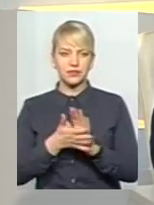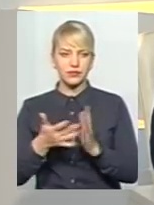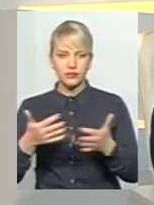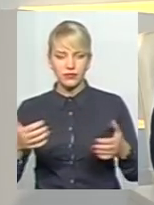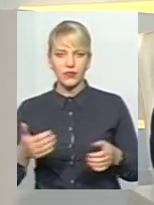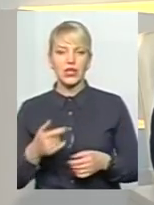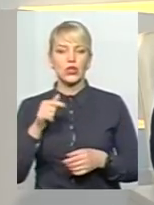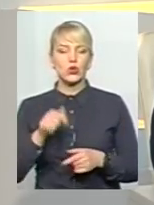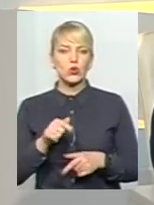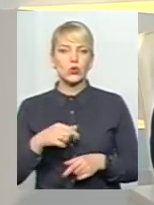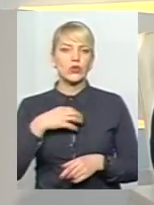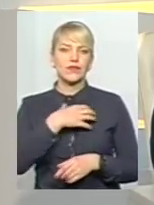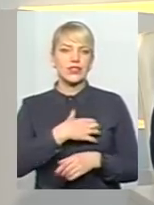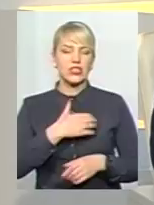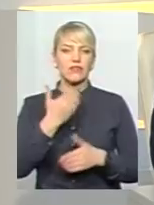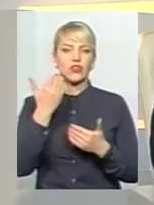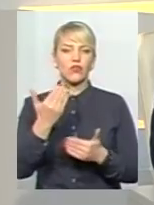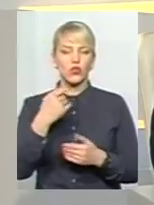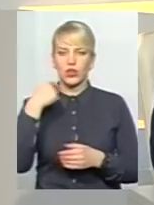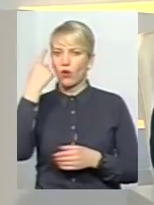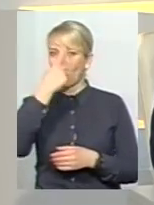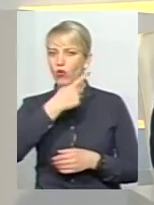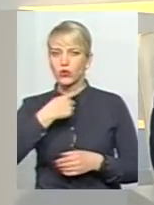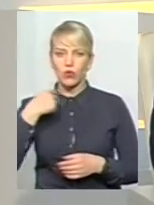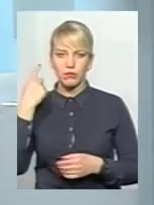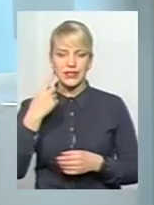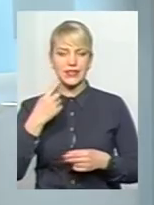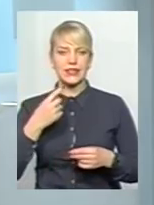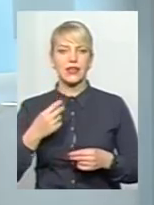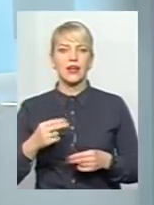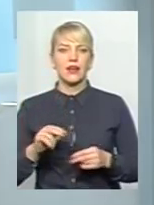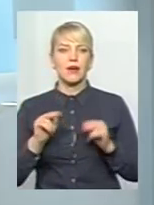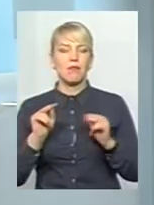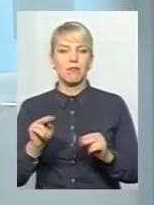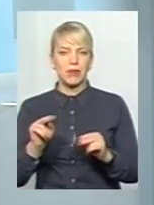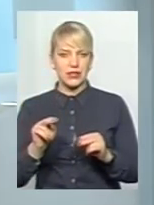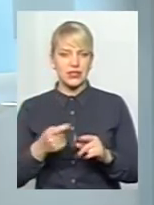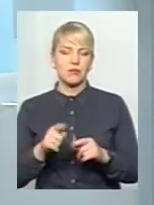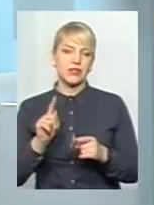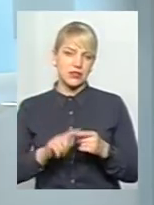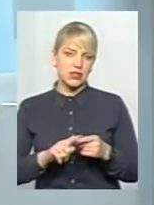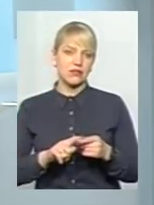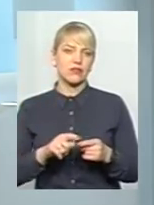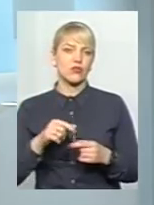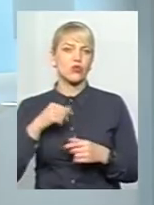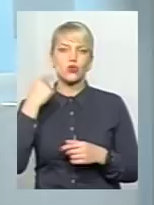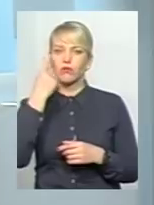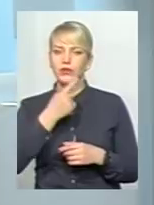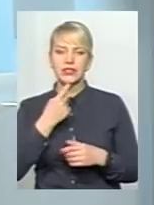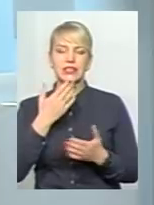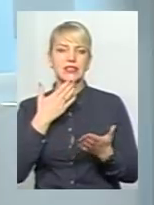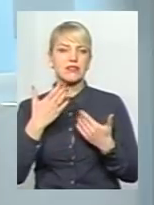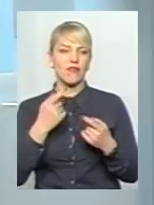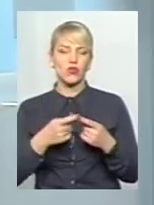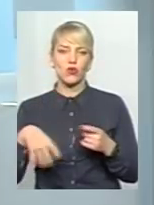Тому тут важливі, насправді, твої особисті принципи, твоє особисте ставлення до всіх цих процесів. Я, чесно